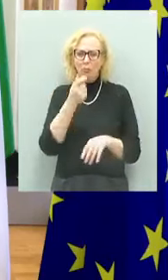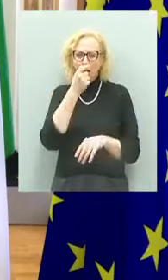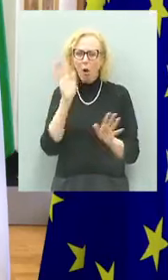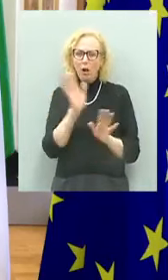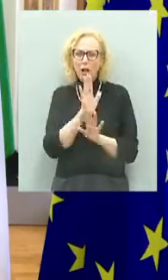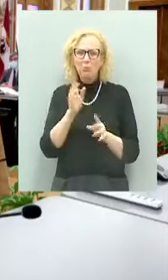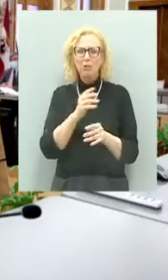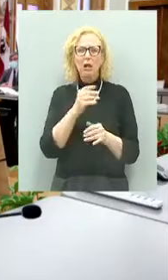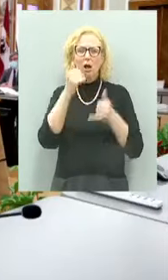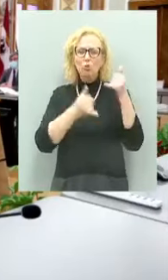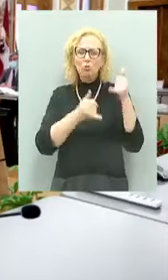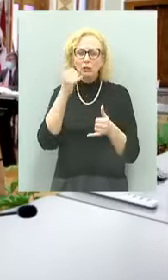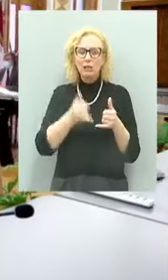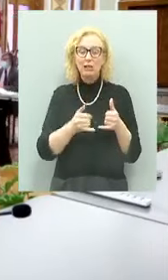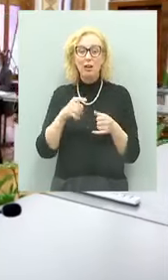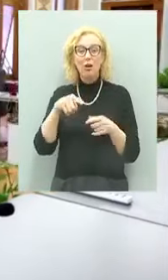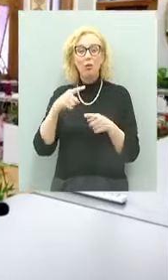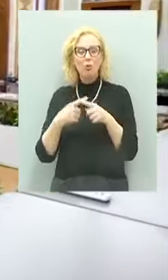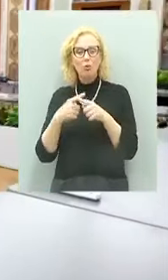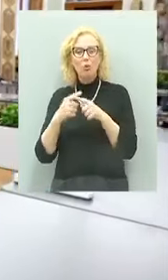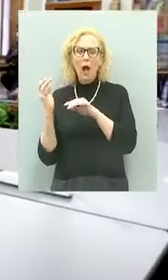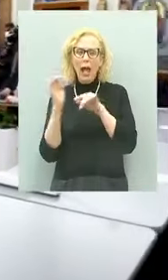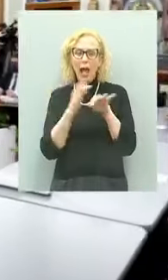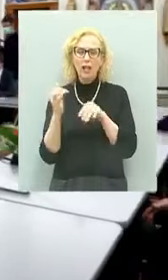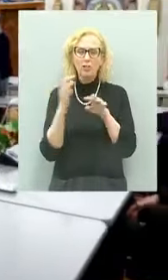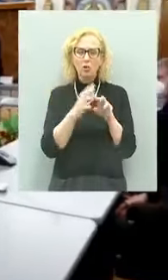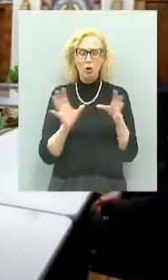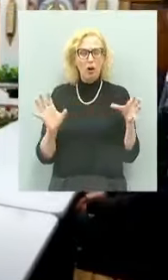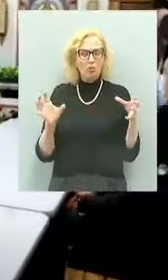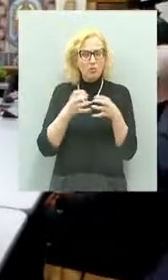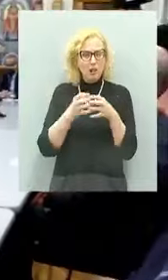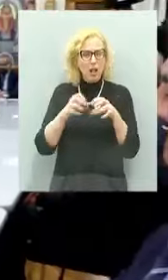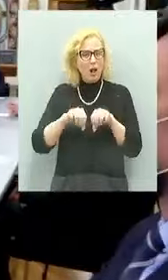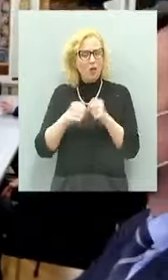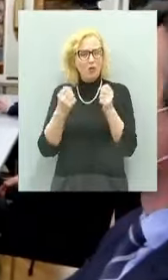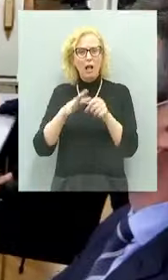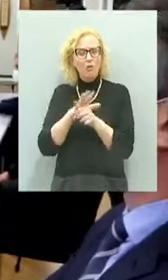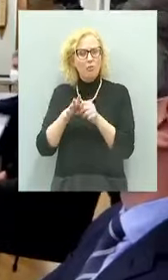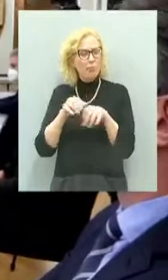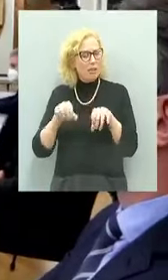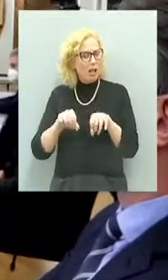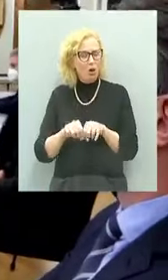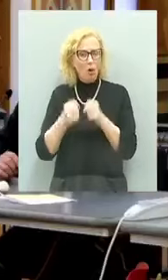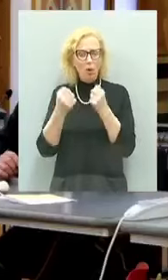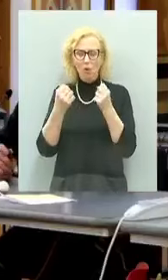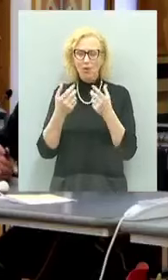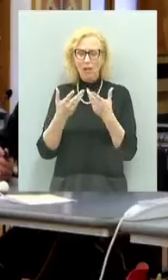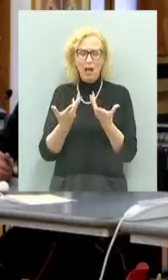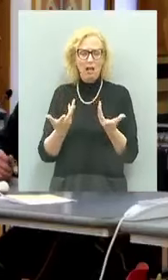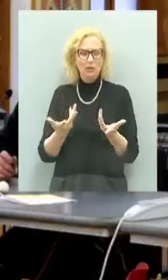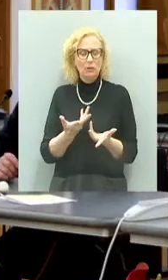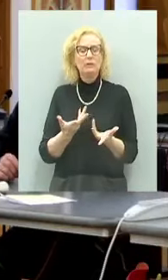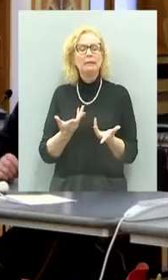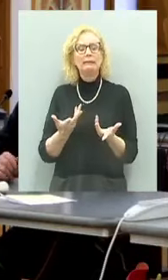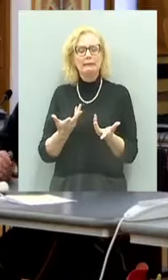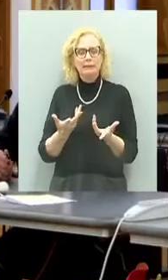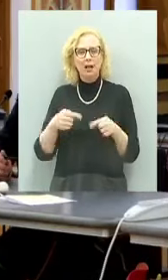brutalità dell'esodo, la lacerazione di una comunità e di intere famiglie è oggi in qualche modo